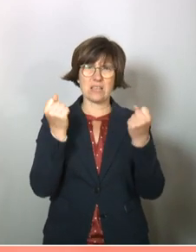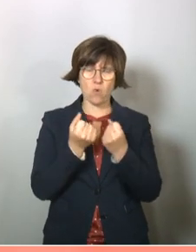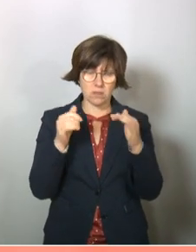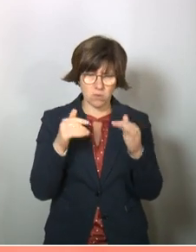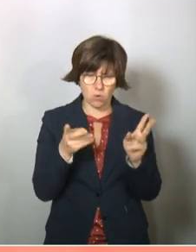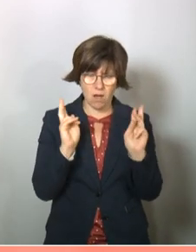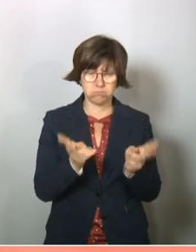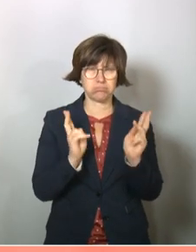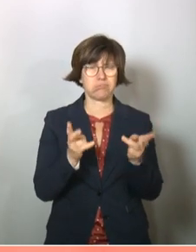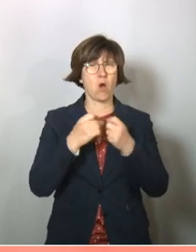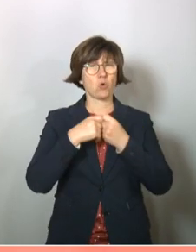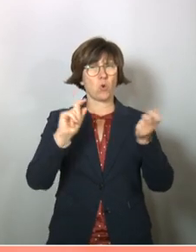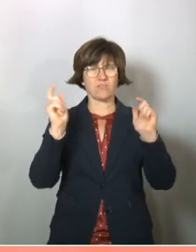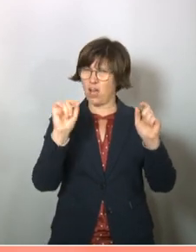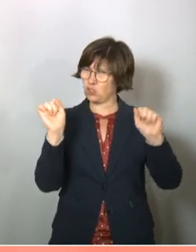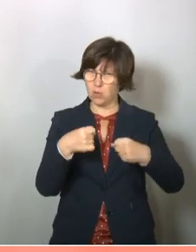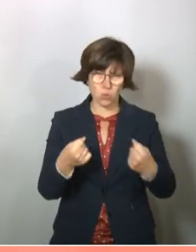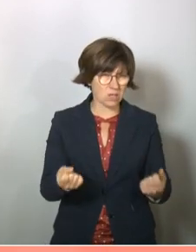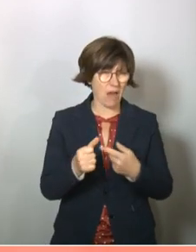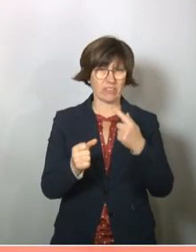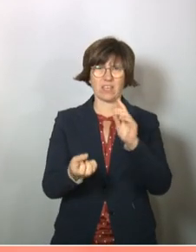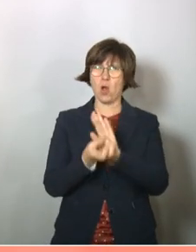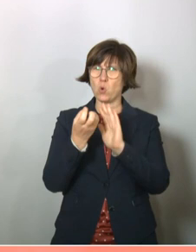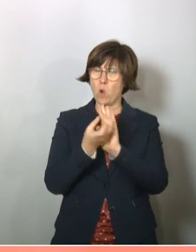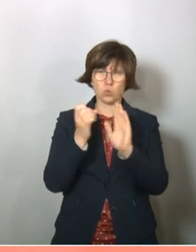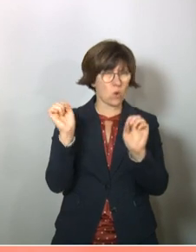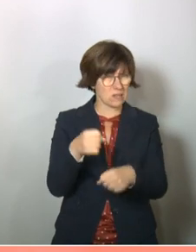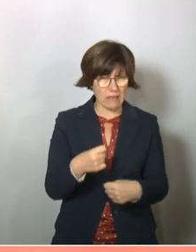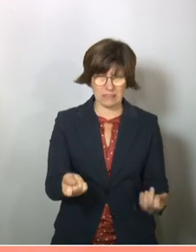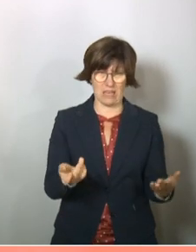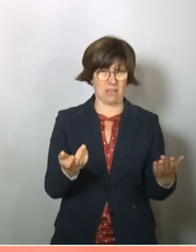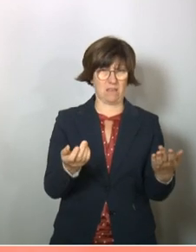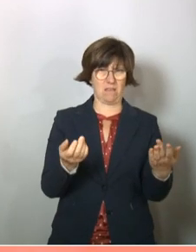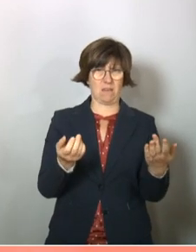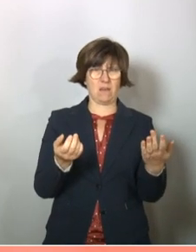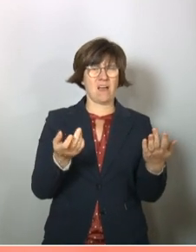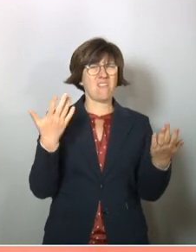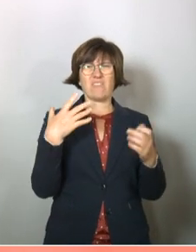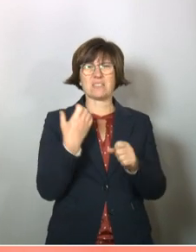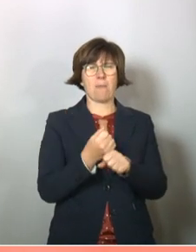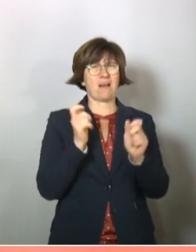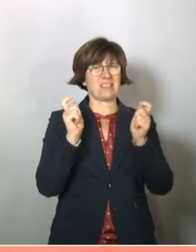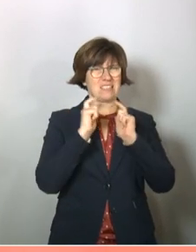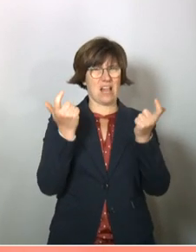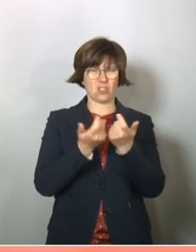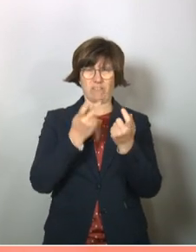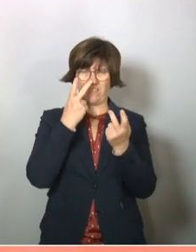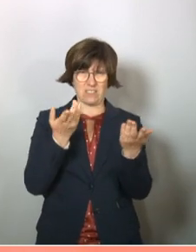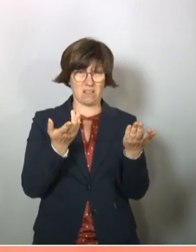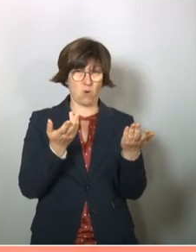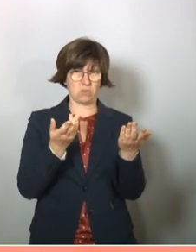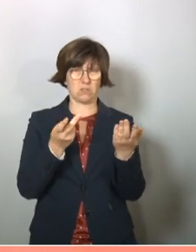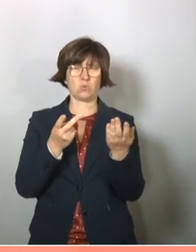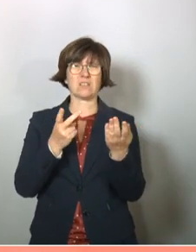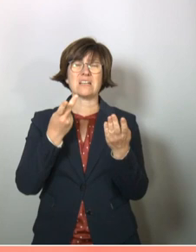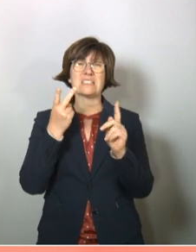dass Großveranstaltungen nicht stattfinden können, kulturelle Events nicht stattfinden können. Was macht das mit der Gesellschaft? Und die